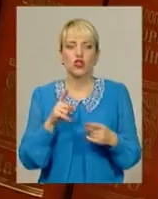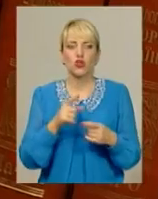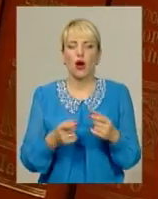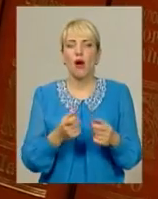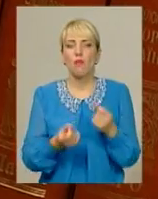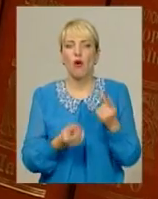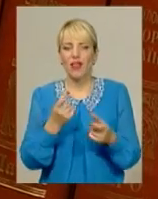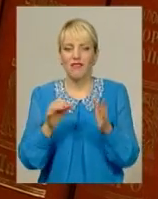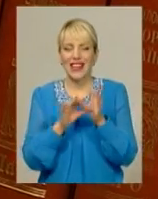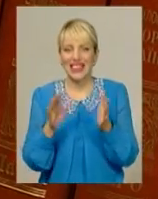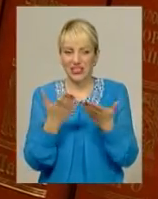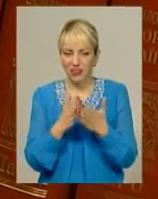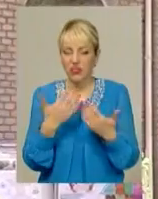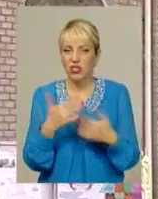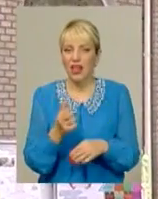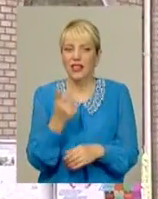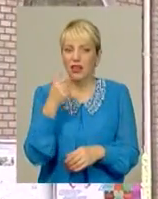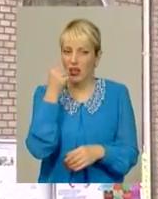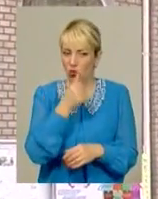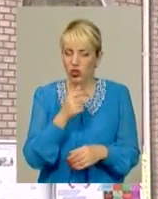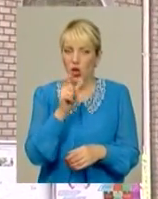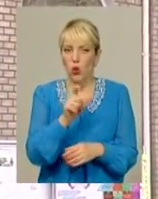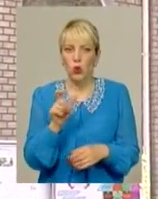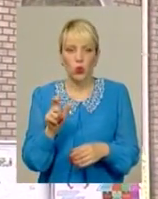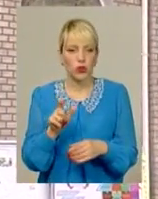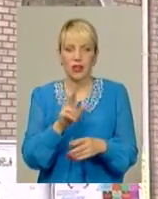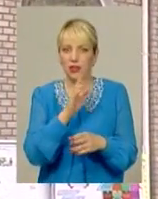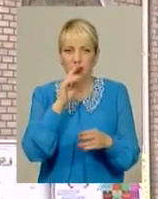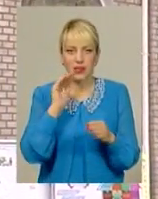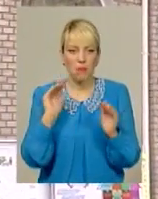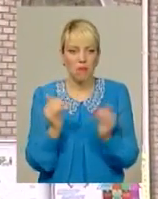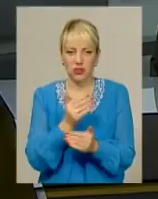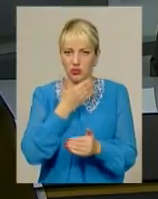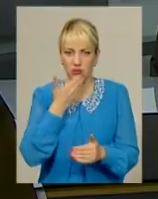появу електронних книг, ось уже кілька років читачів в них таки не менше.